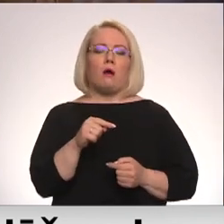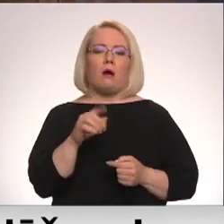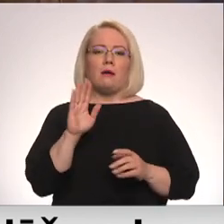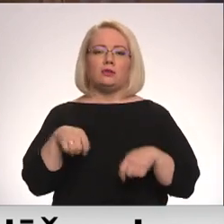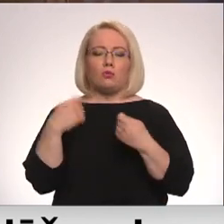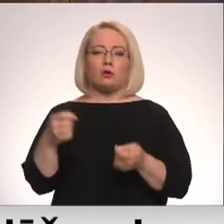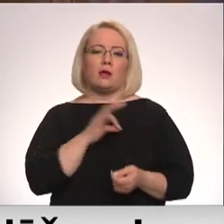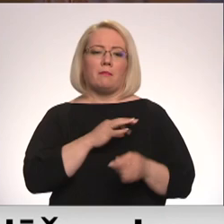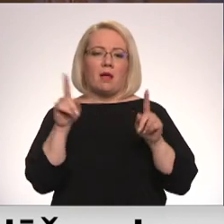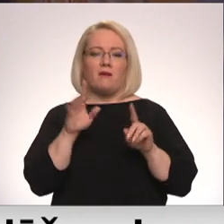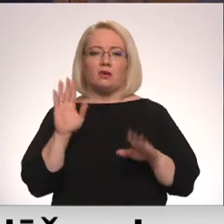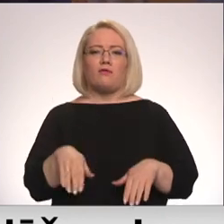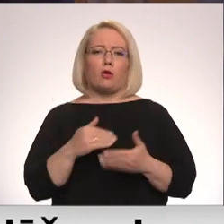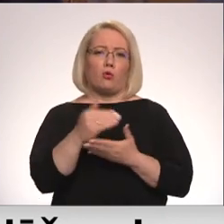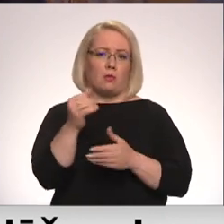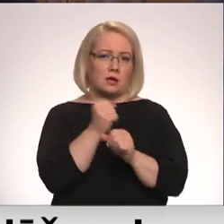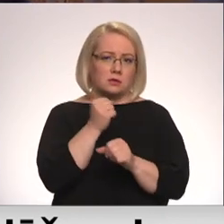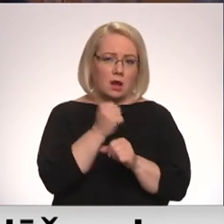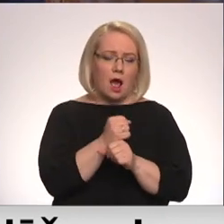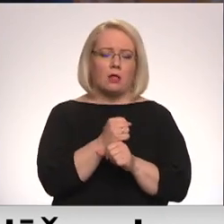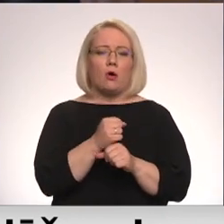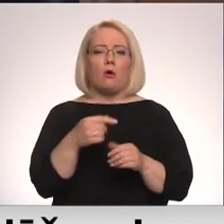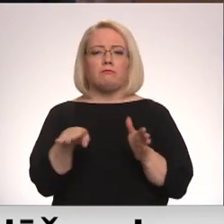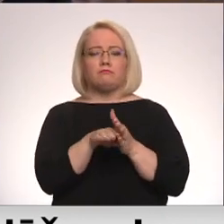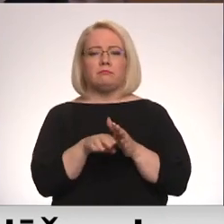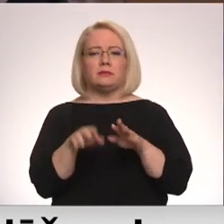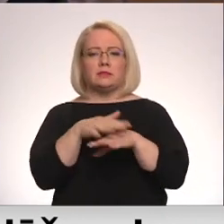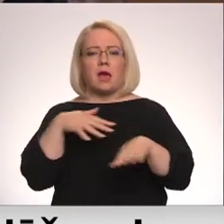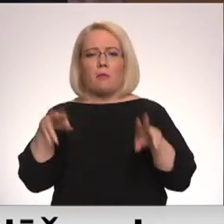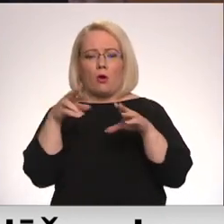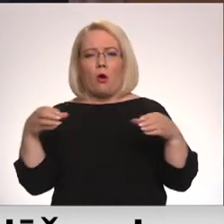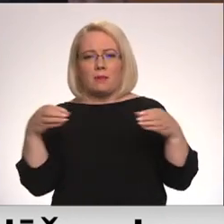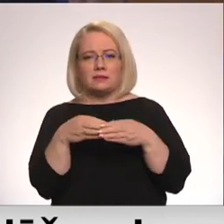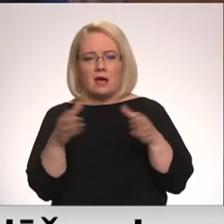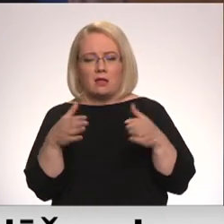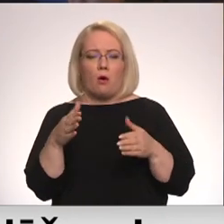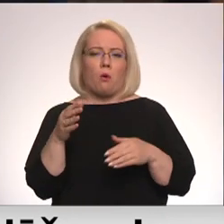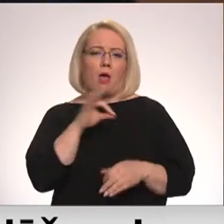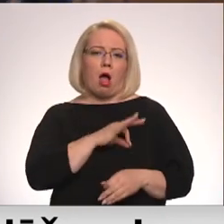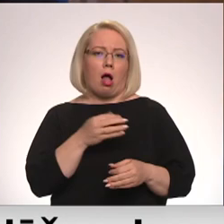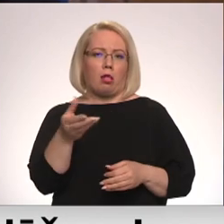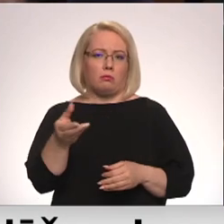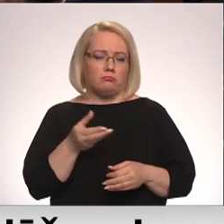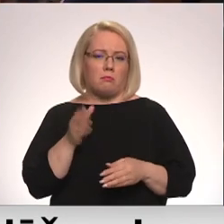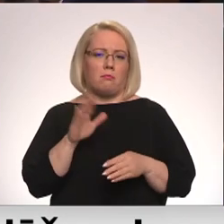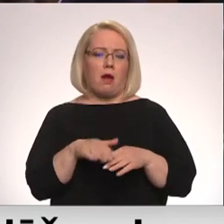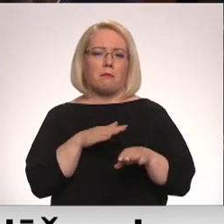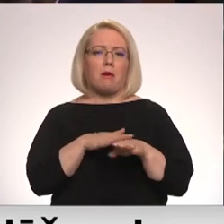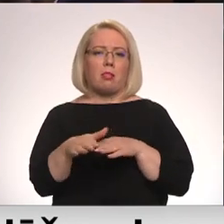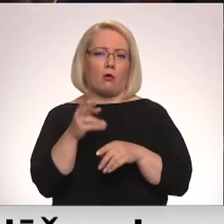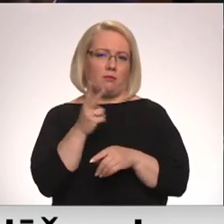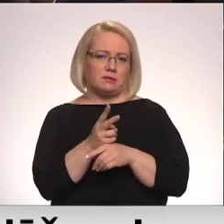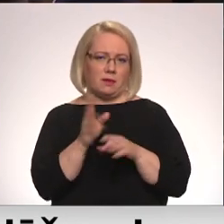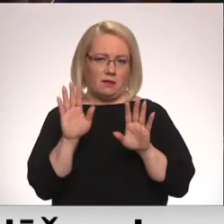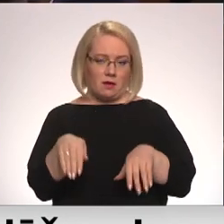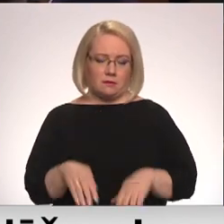pilnvērtīgi turpināt darbu, piedaloties sājumas un komisijas sēdēs un saņemt pilnu atlīdzību par deputātu pienākumu izpildu. Madar Līdzīt,